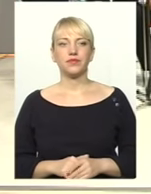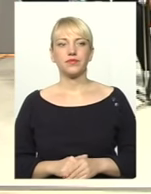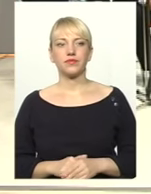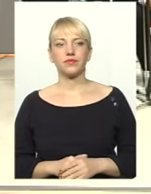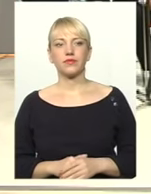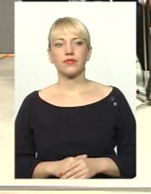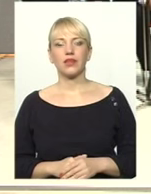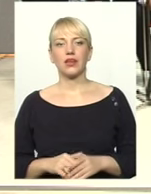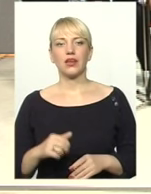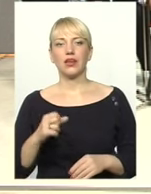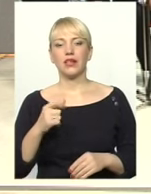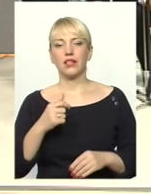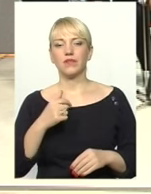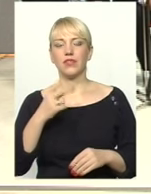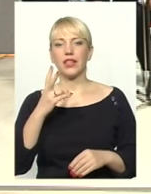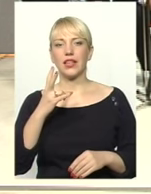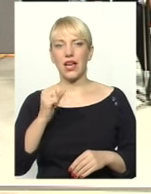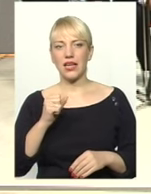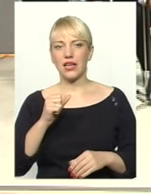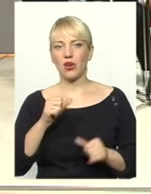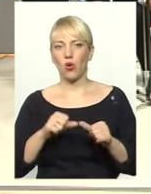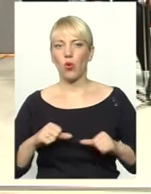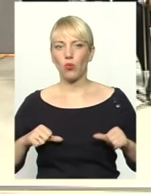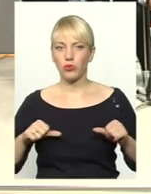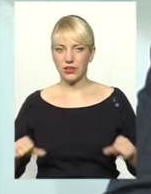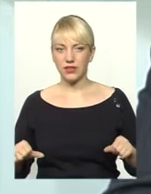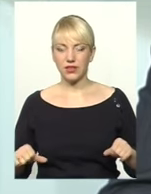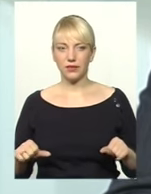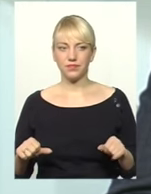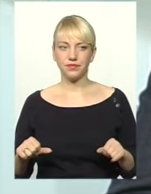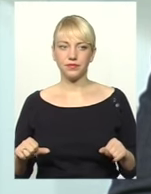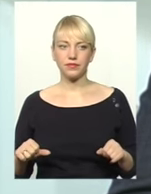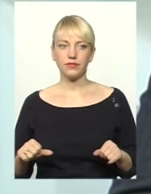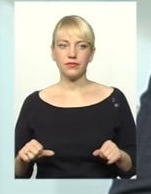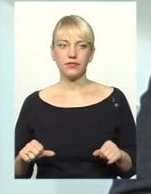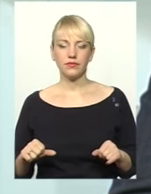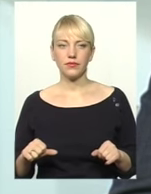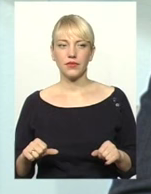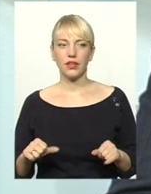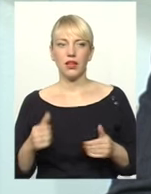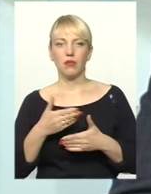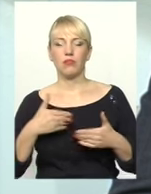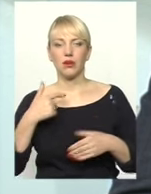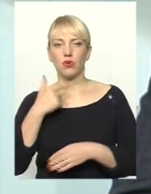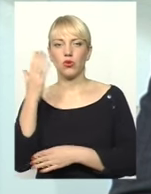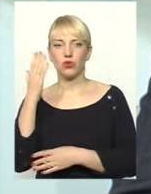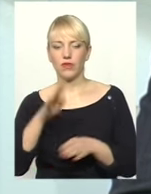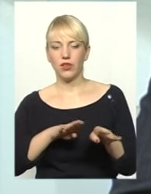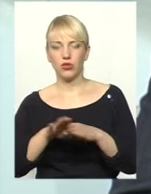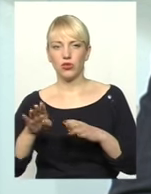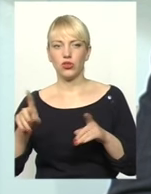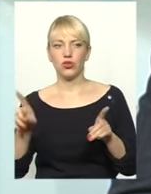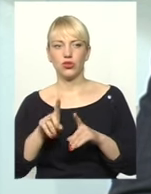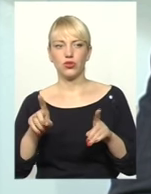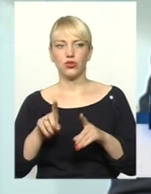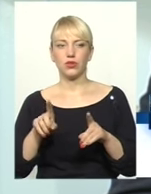я не був. Нас на засідній постійній комісії, Іван Ярославович, член постійній комісії, Ілія Степаніна, ми проголосували одноголосно за те, щоб питання